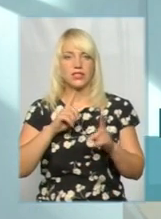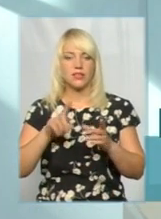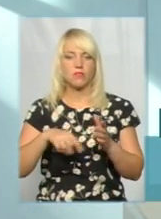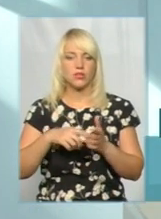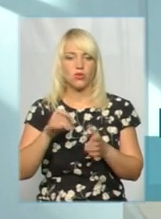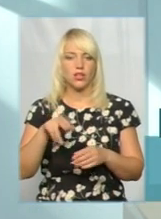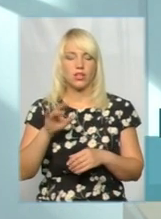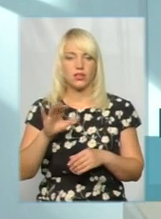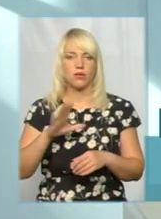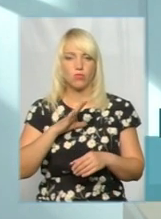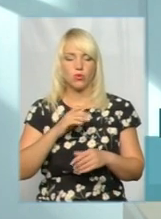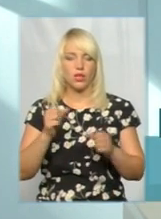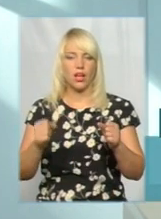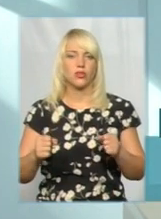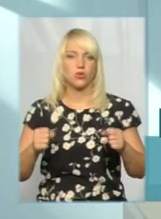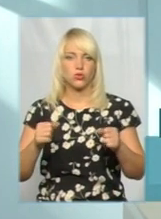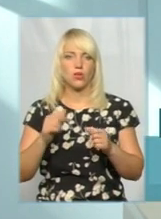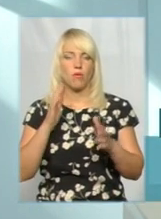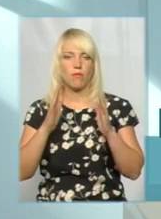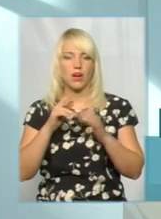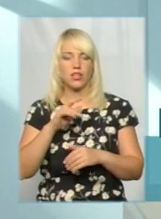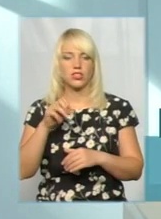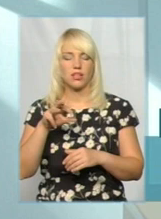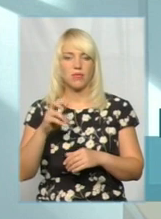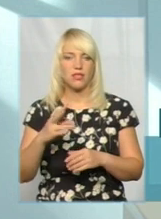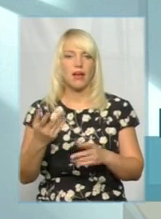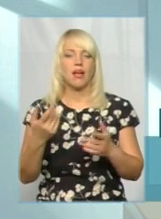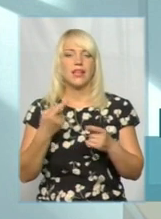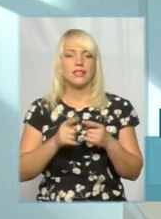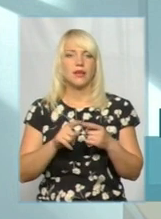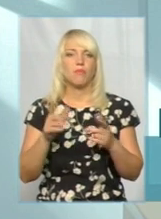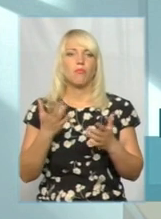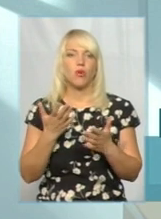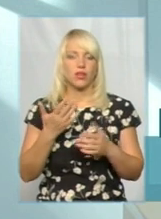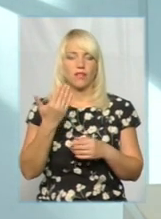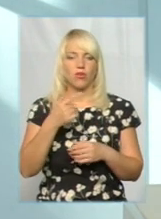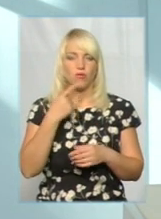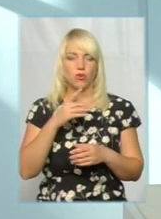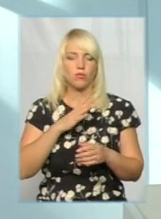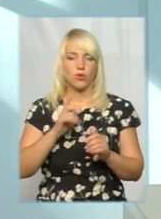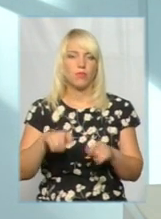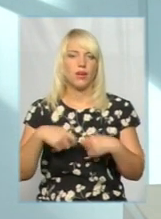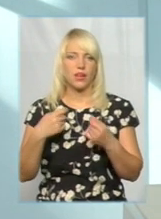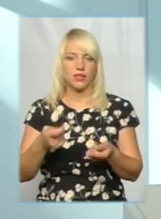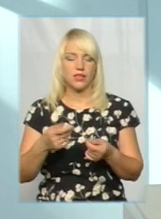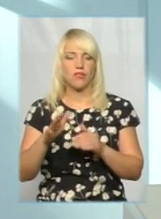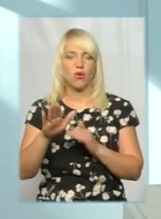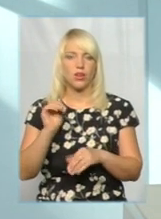атракціони в парку Чекмана, ті, про які ви говорите, передані в оренду приватному підприємцю.